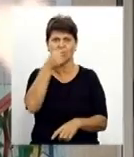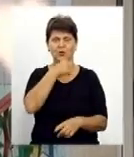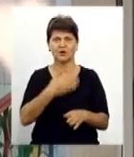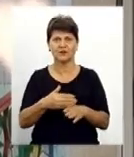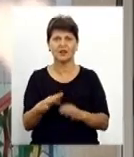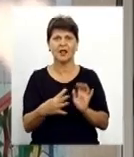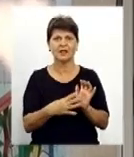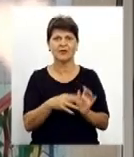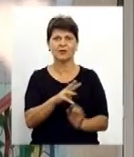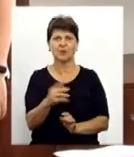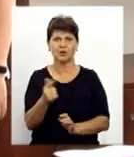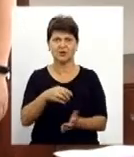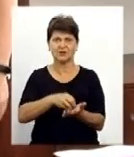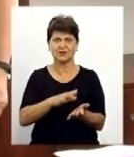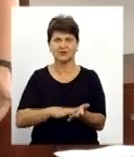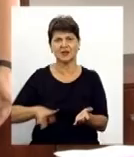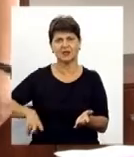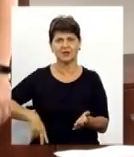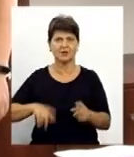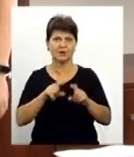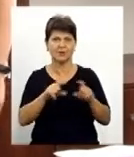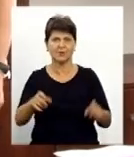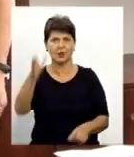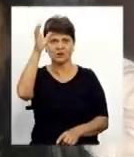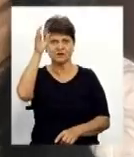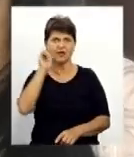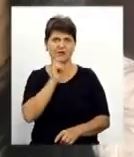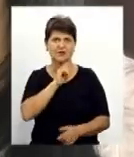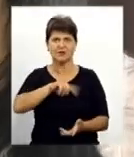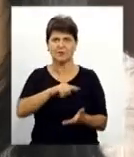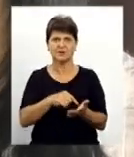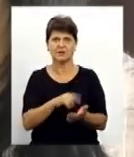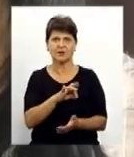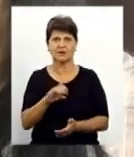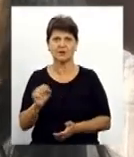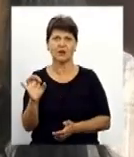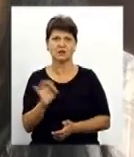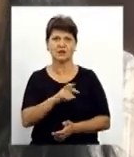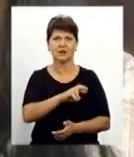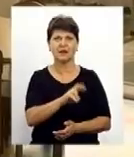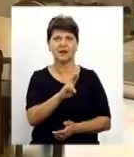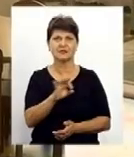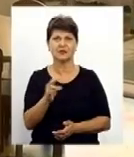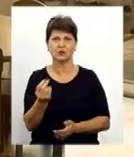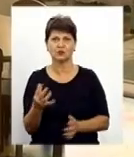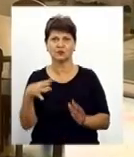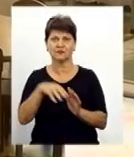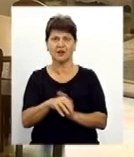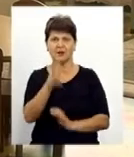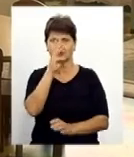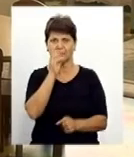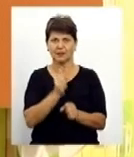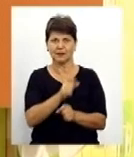9 мільйонів гривень, зазначає директорка департаменту освіти Вінницької міської ради Оксана Яценко. Ці гроші включають в себе зарплату